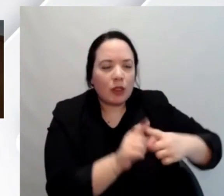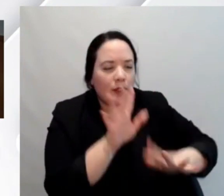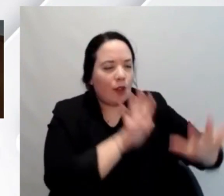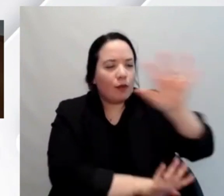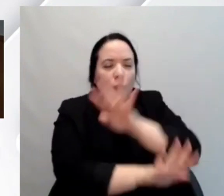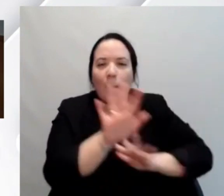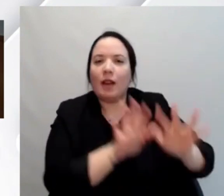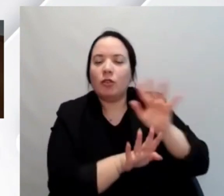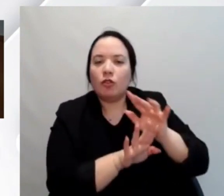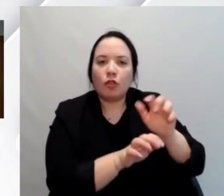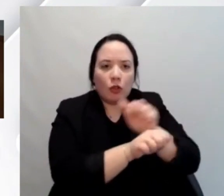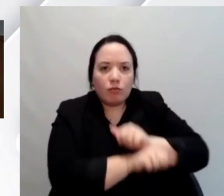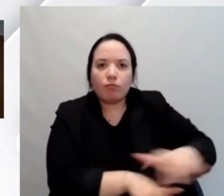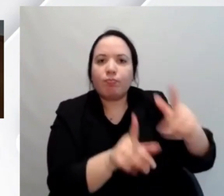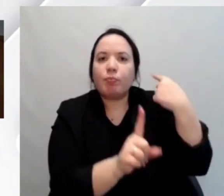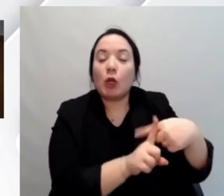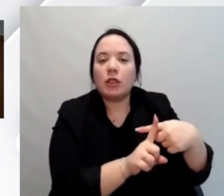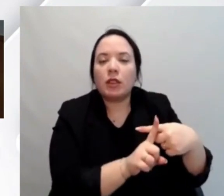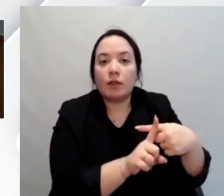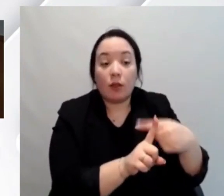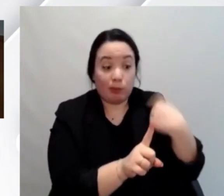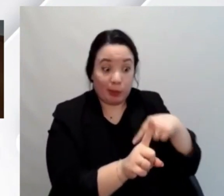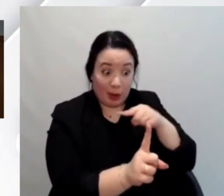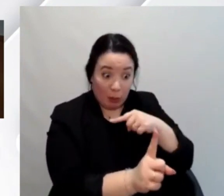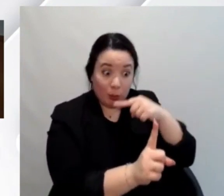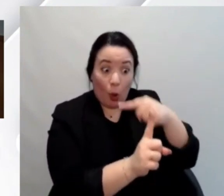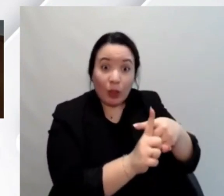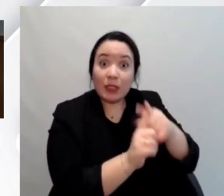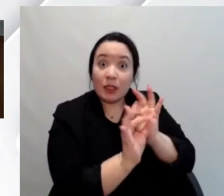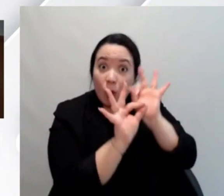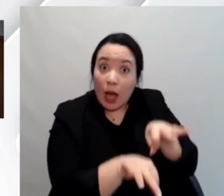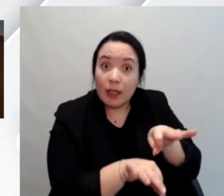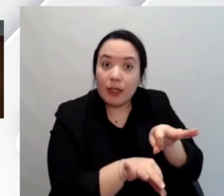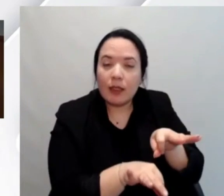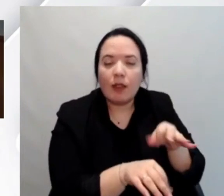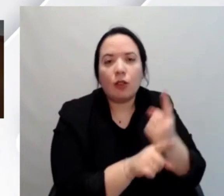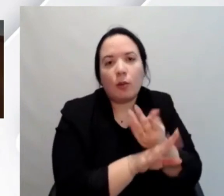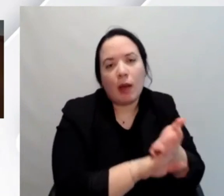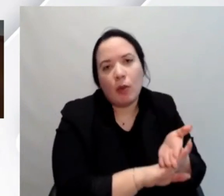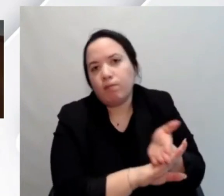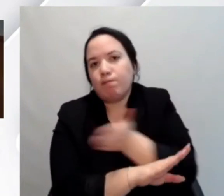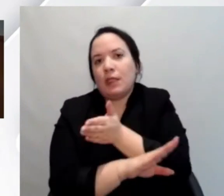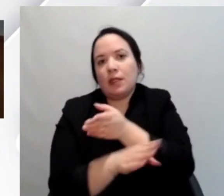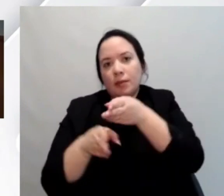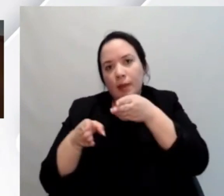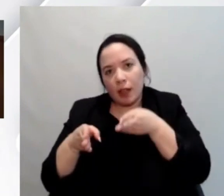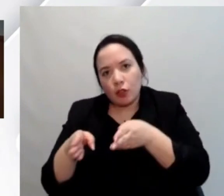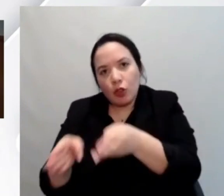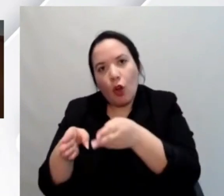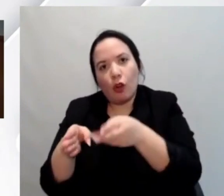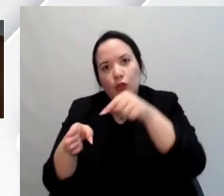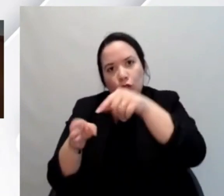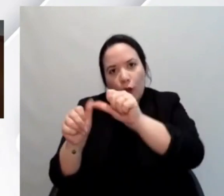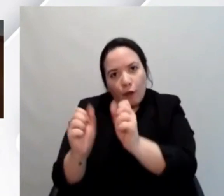contenuti per far questo dobbiamo far fare in modo che il progetto e chi